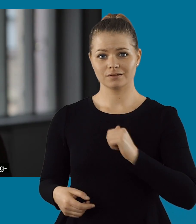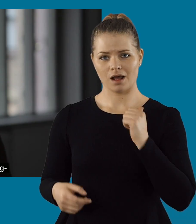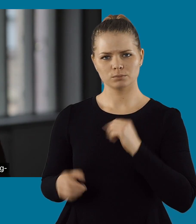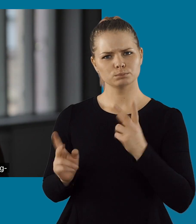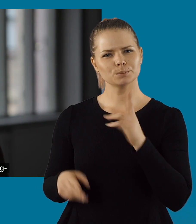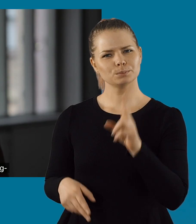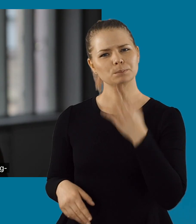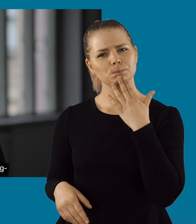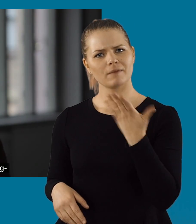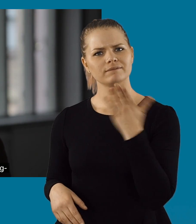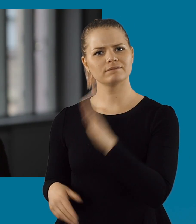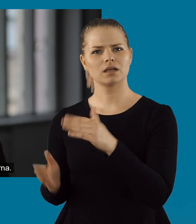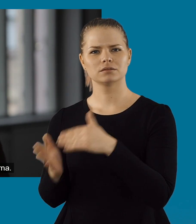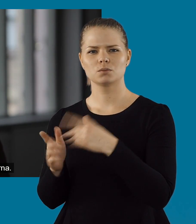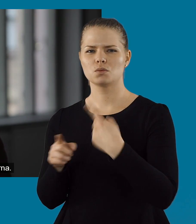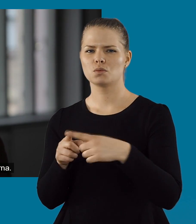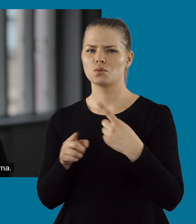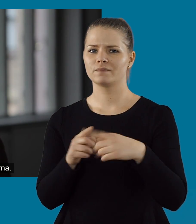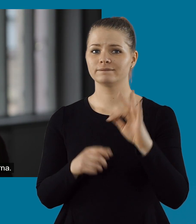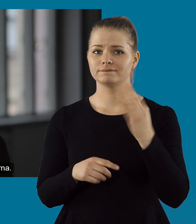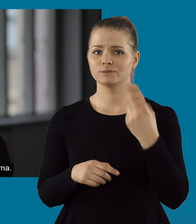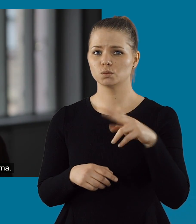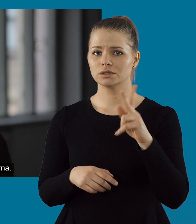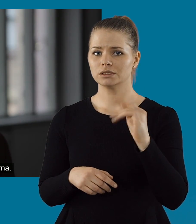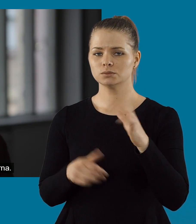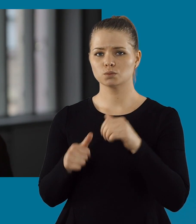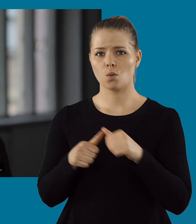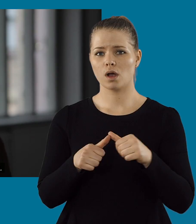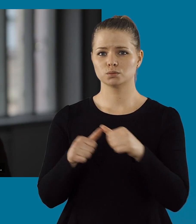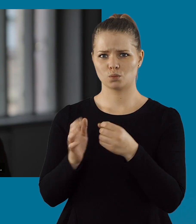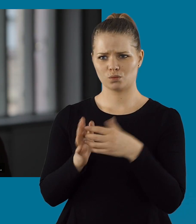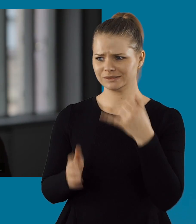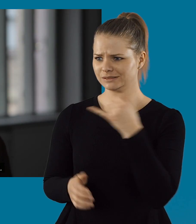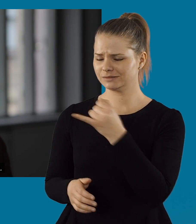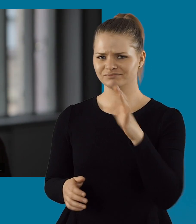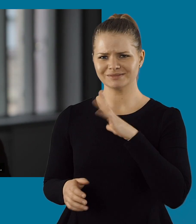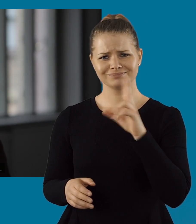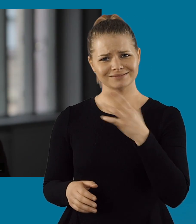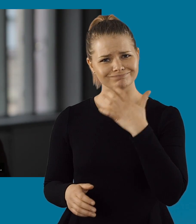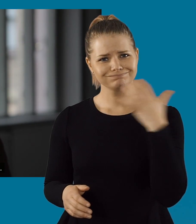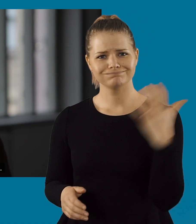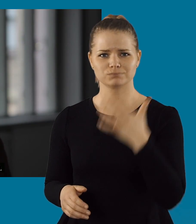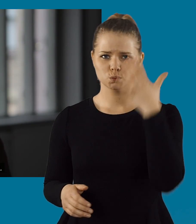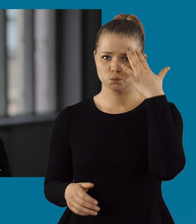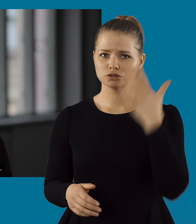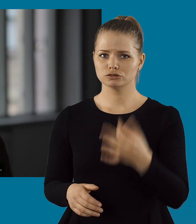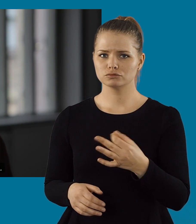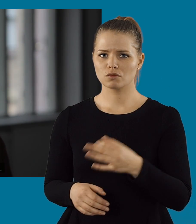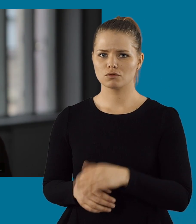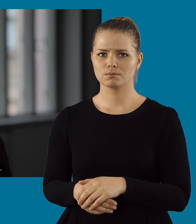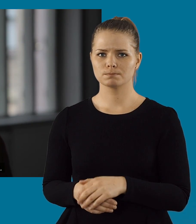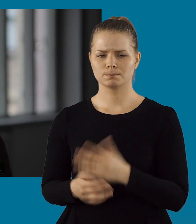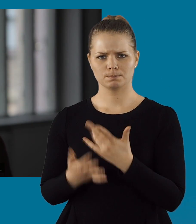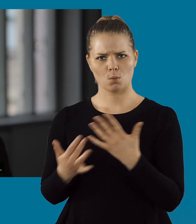också jättebra att vända sig till de olika funkisorganisationerna. För det finns så himla mycket kunskap att få